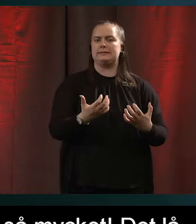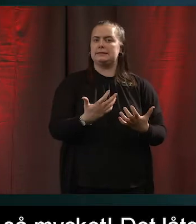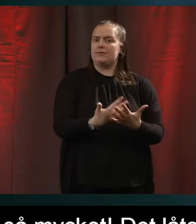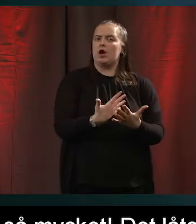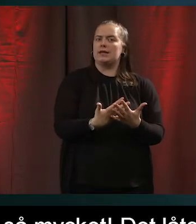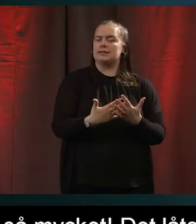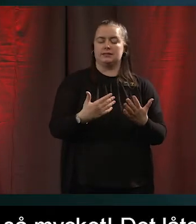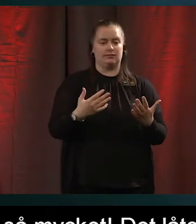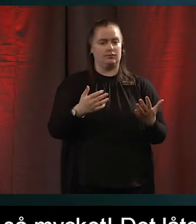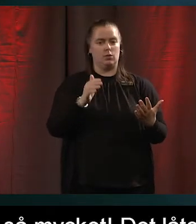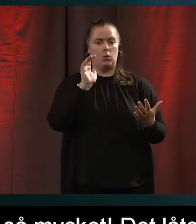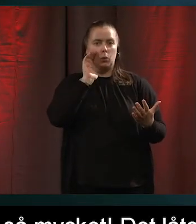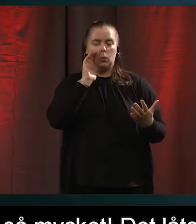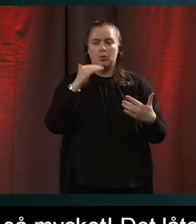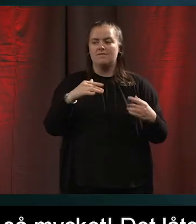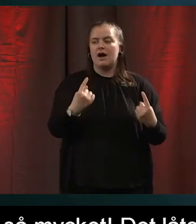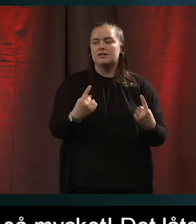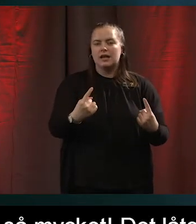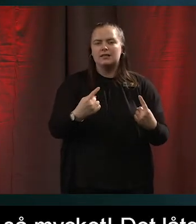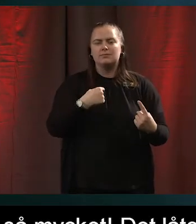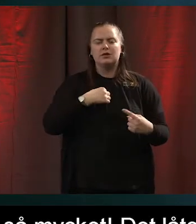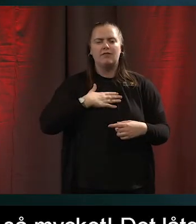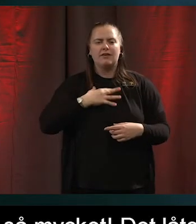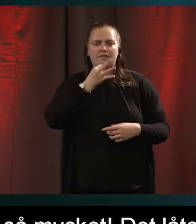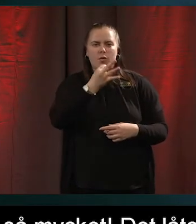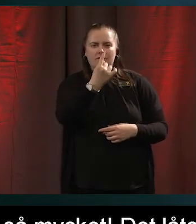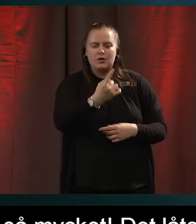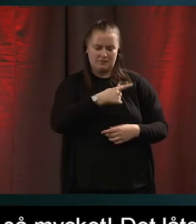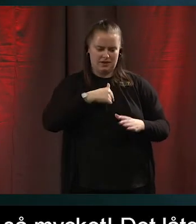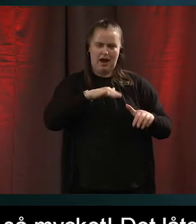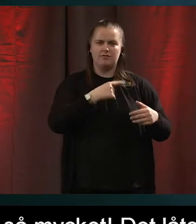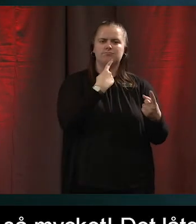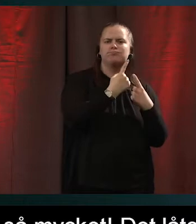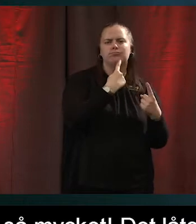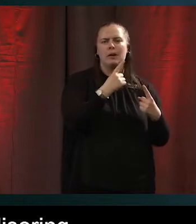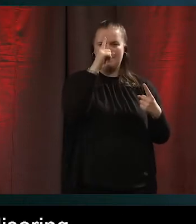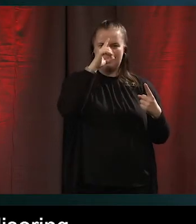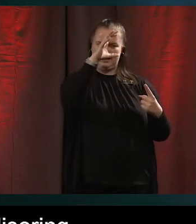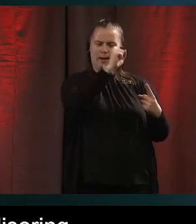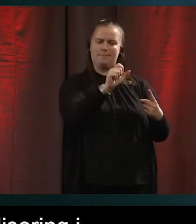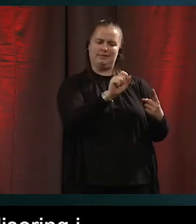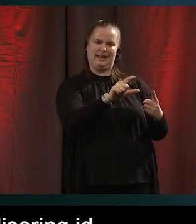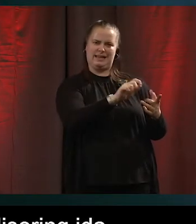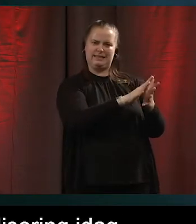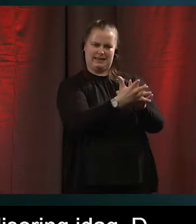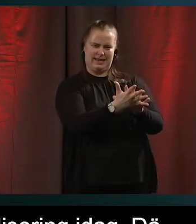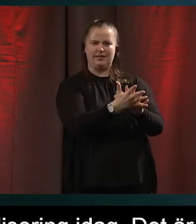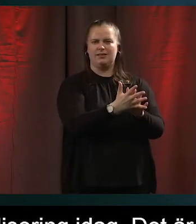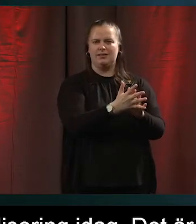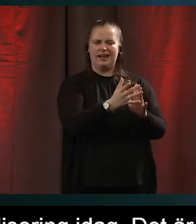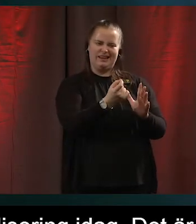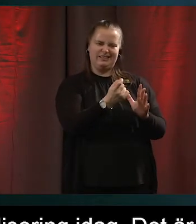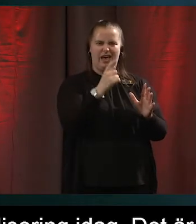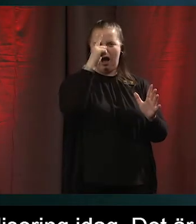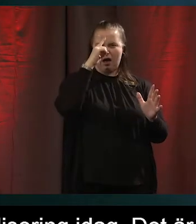strålande. Jag måste bara fråga allra först. Vi har ju pratat om digitaliseringsbegreppet idag. Och det är ju liksom lite abstrakt kallar. Är det för